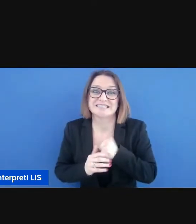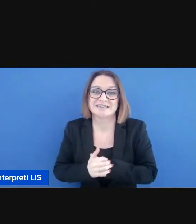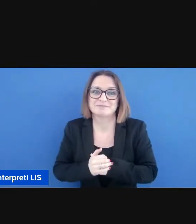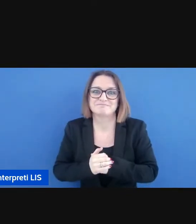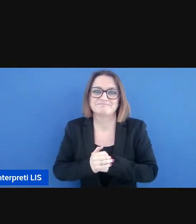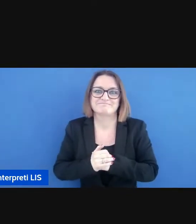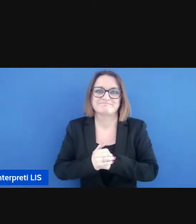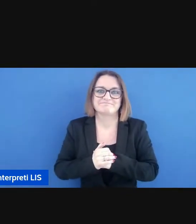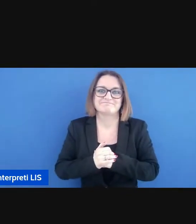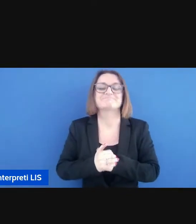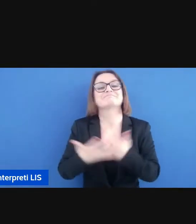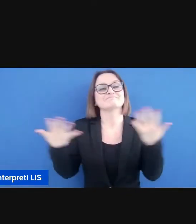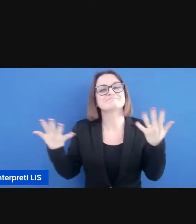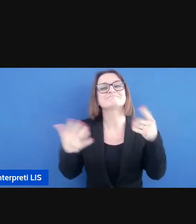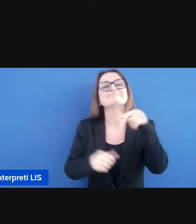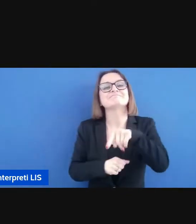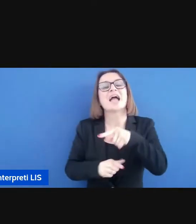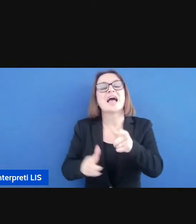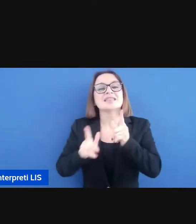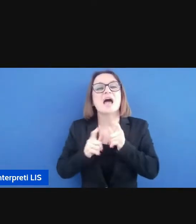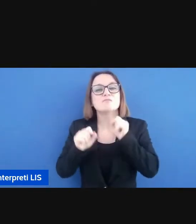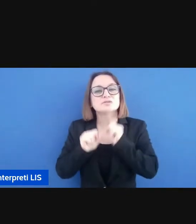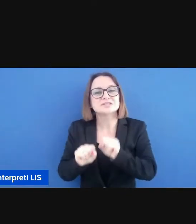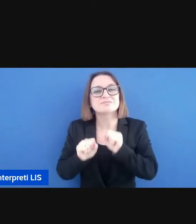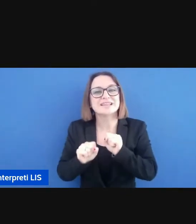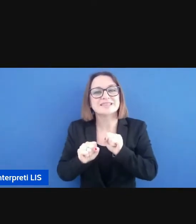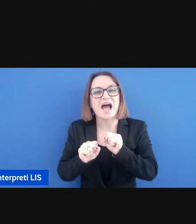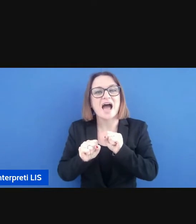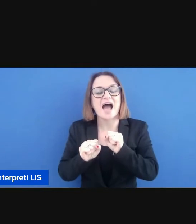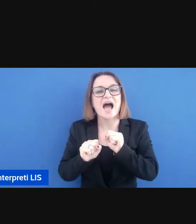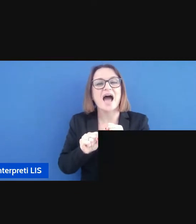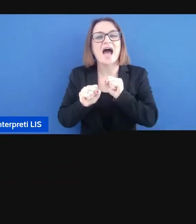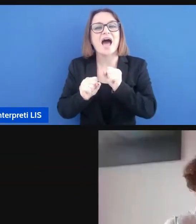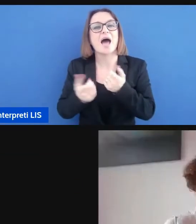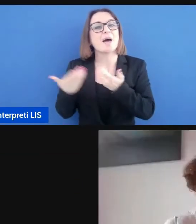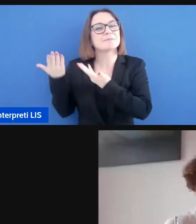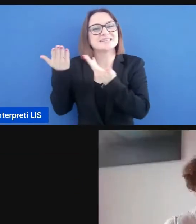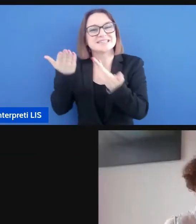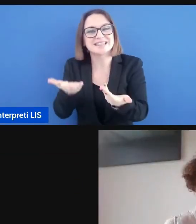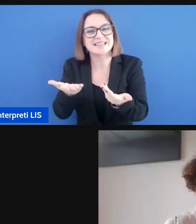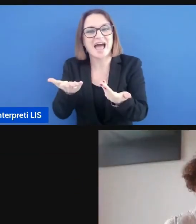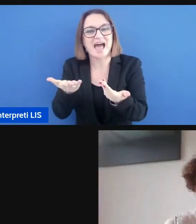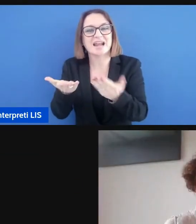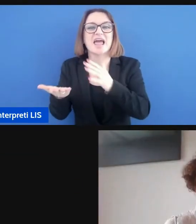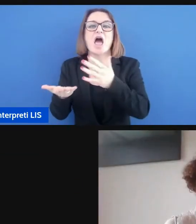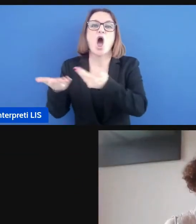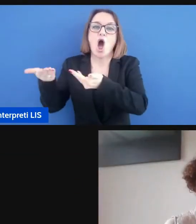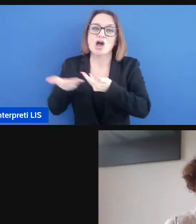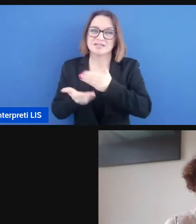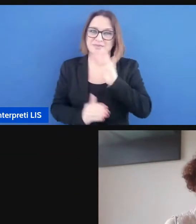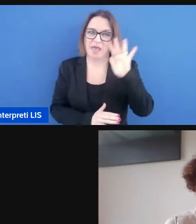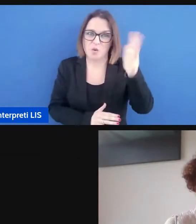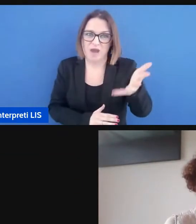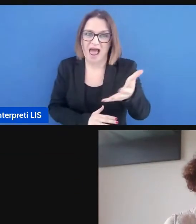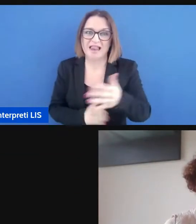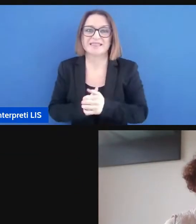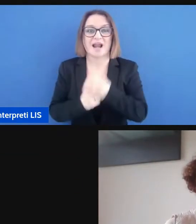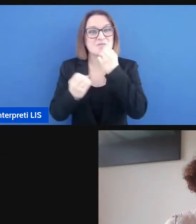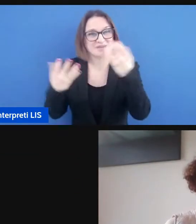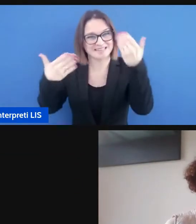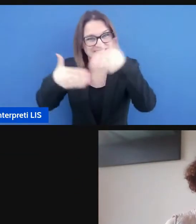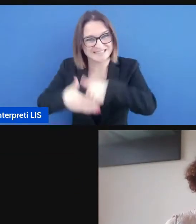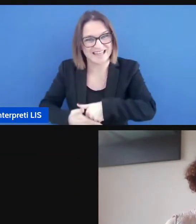e questo mi permette di presentarvi anche un'altra ospite buonasera